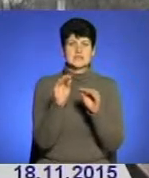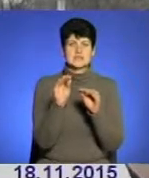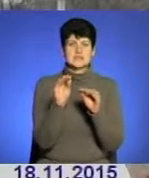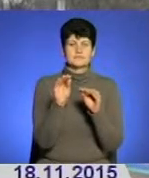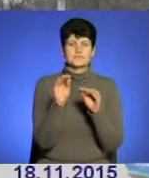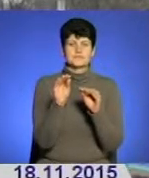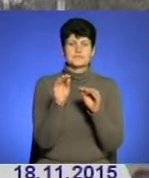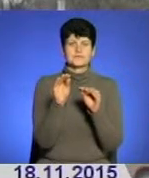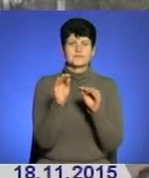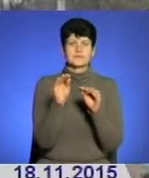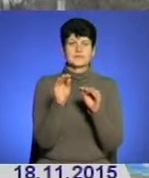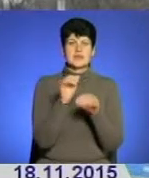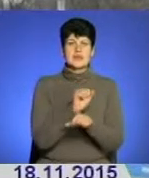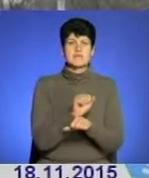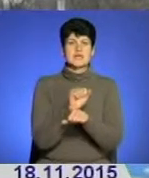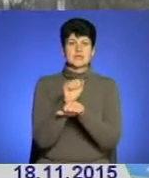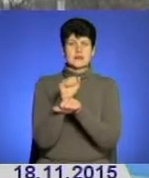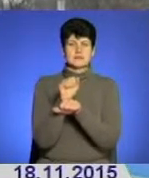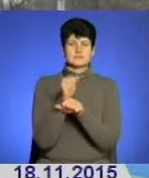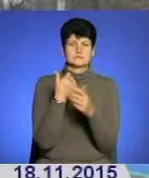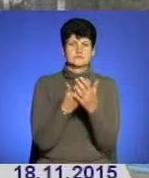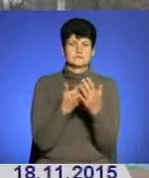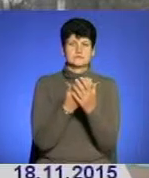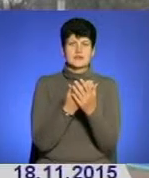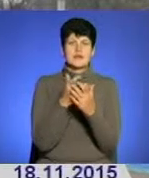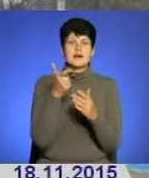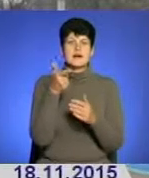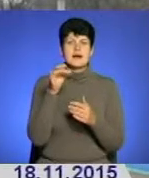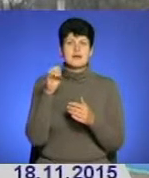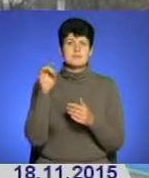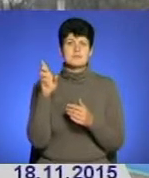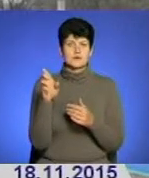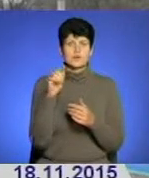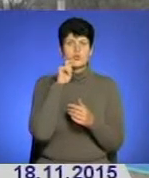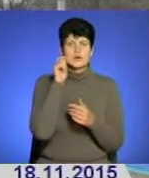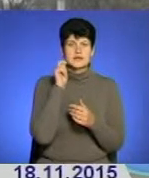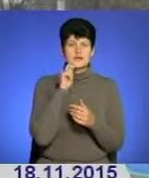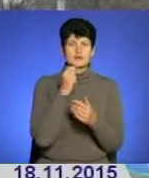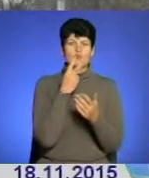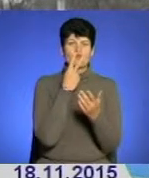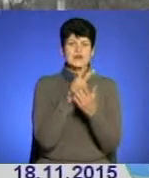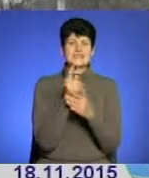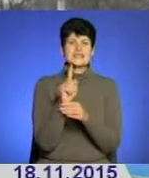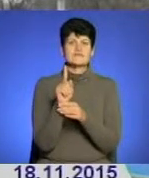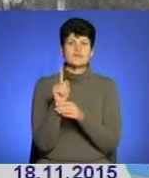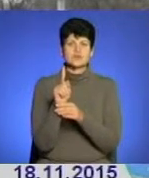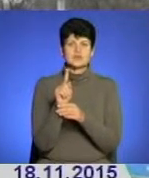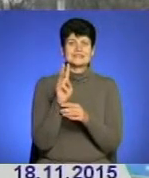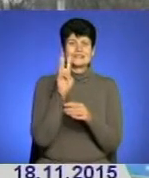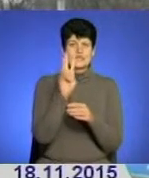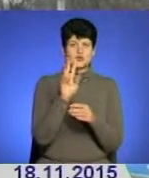майдані символічно герб України, вигляді свічок, тризуб.